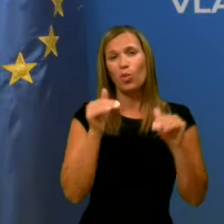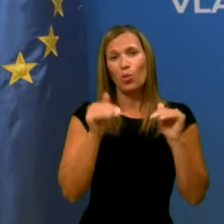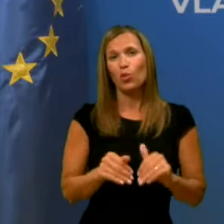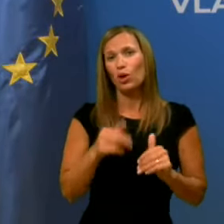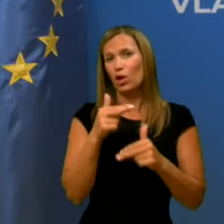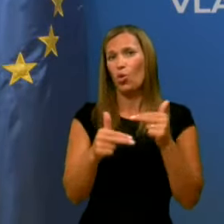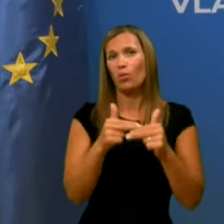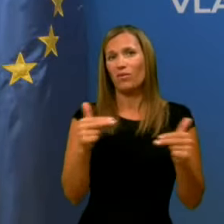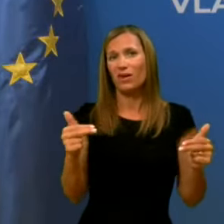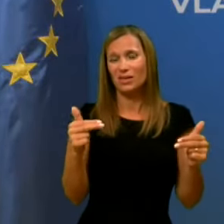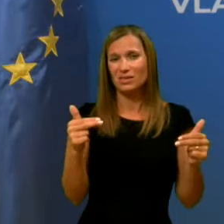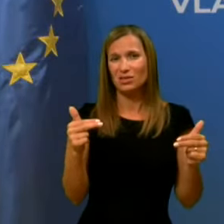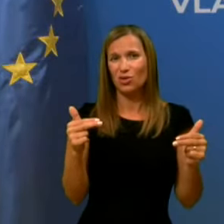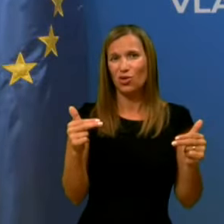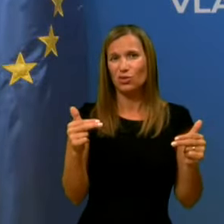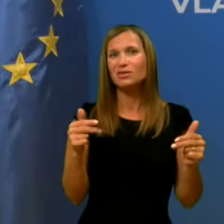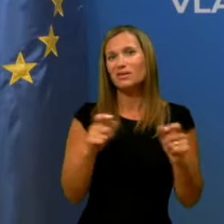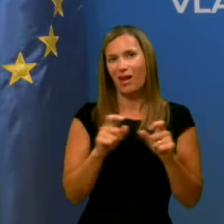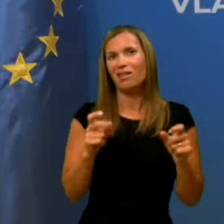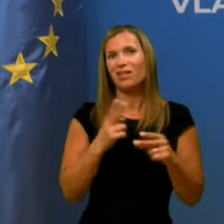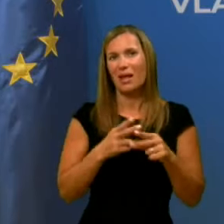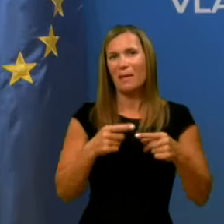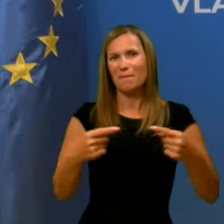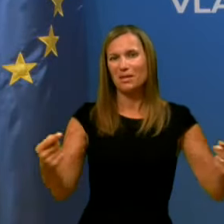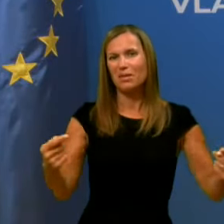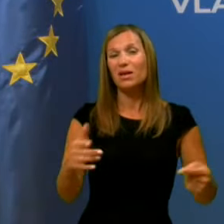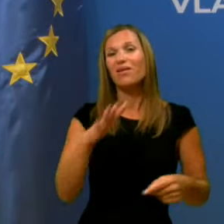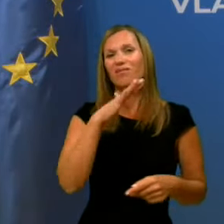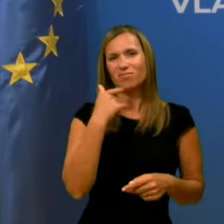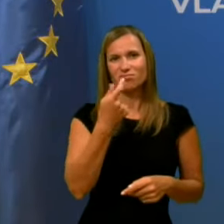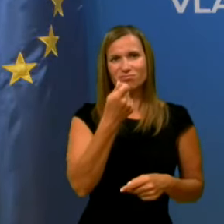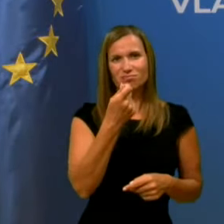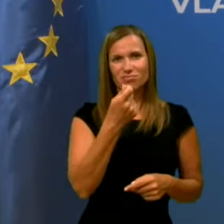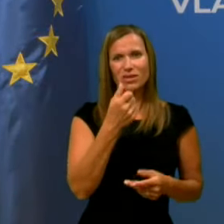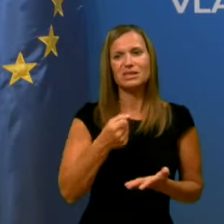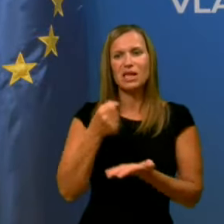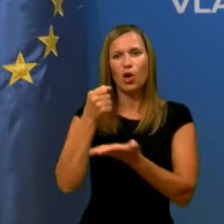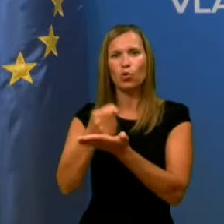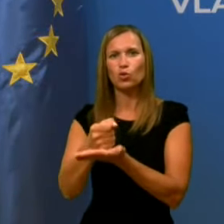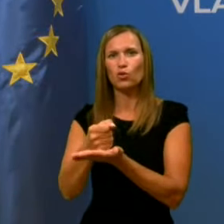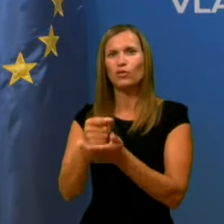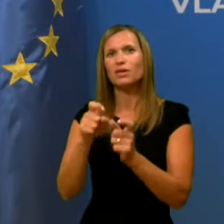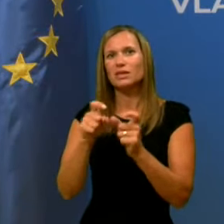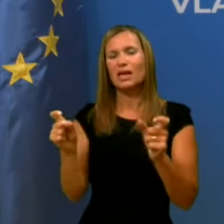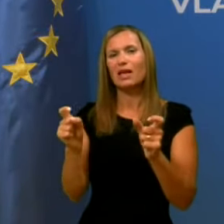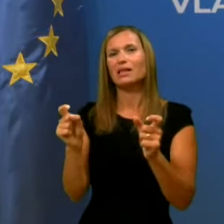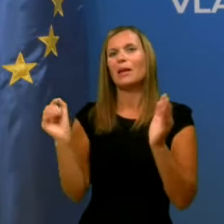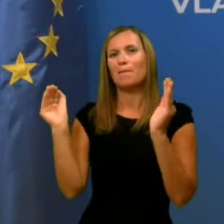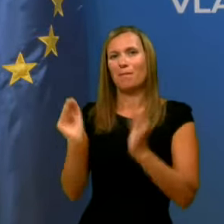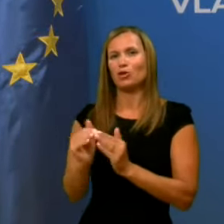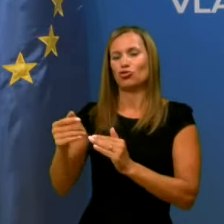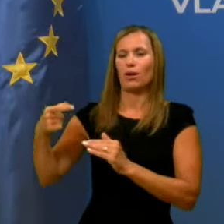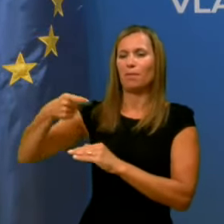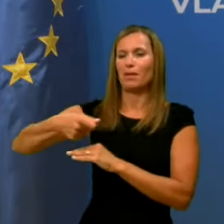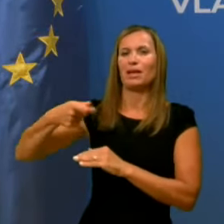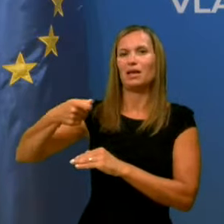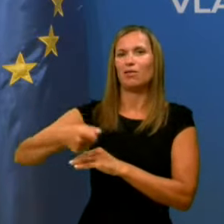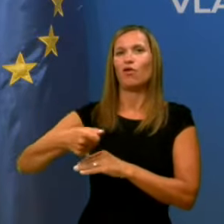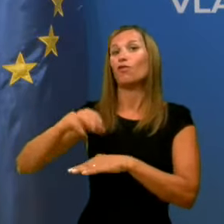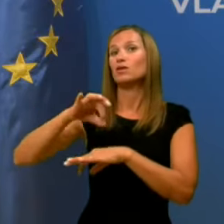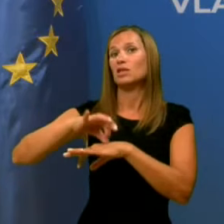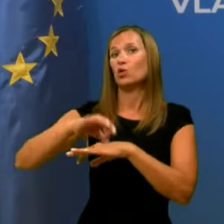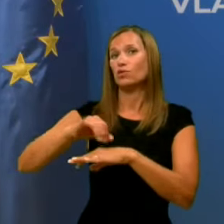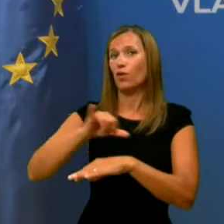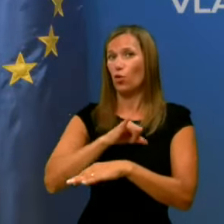sveda tudi kot posledica epidemije velik del sredstev zagotoviti zaradi manjših priljevov v zdravstveno